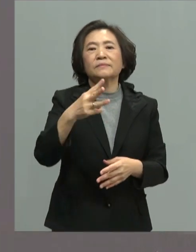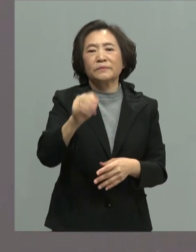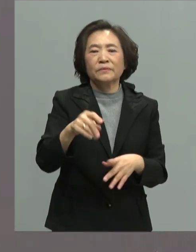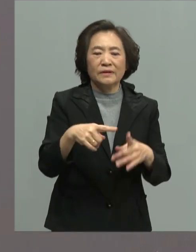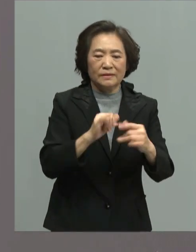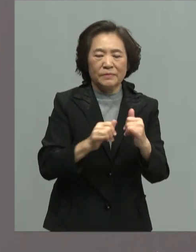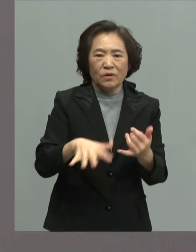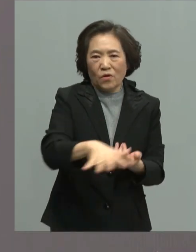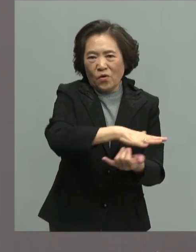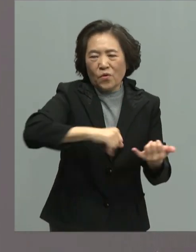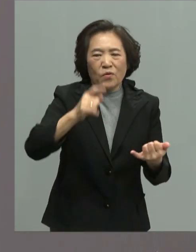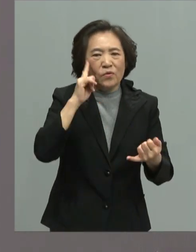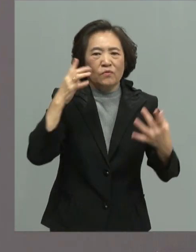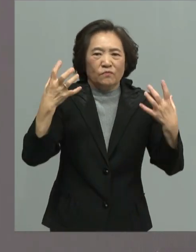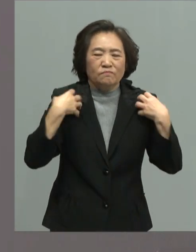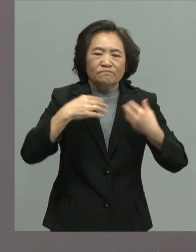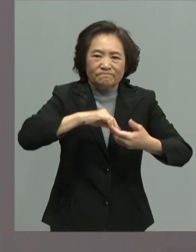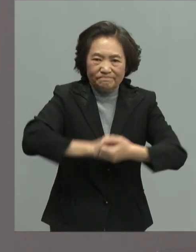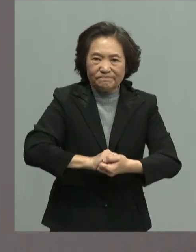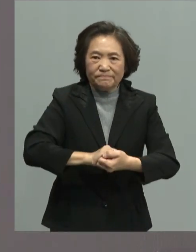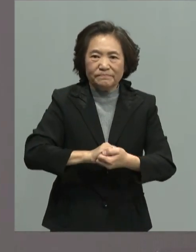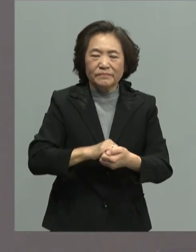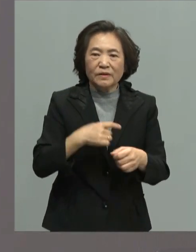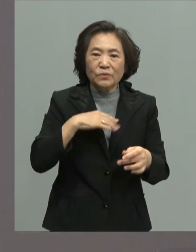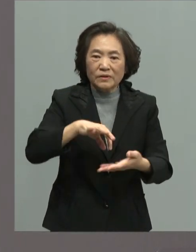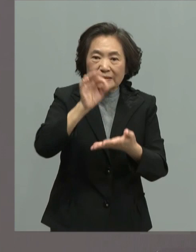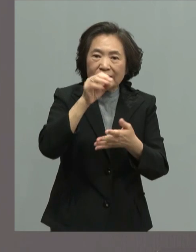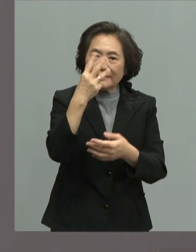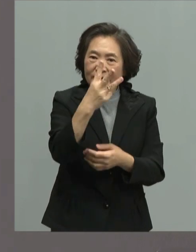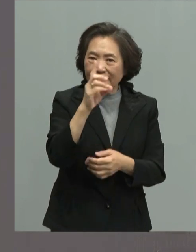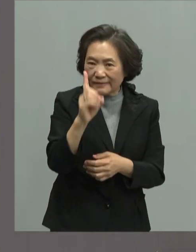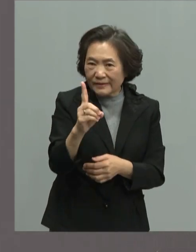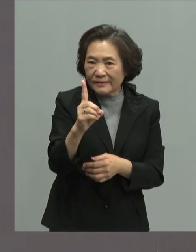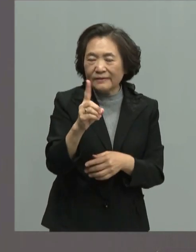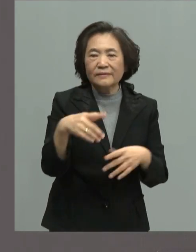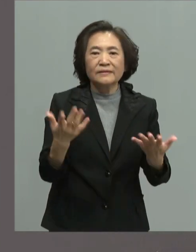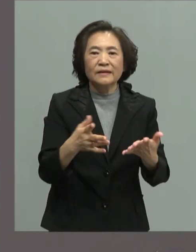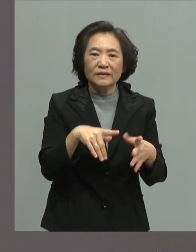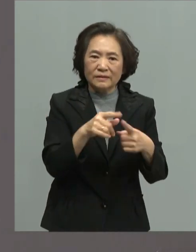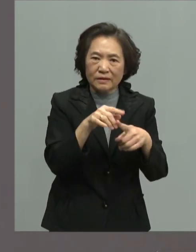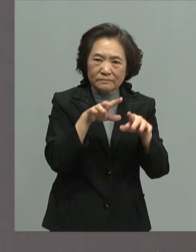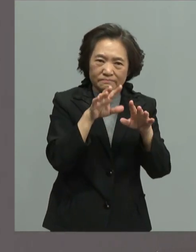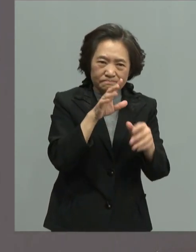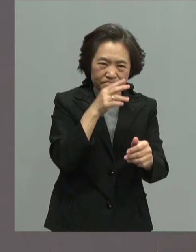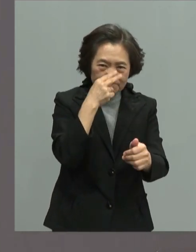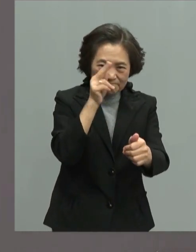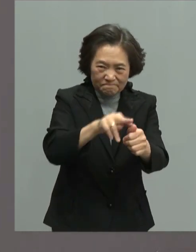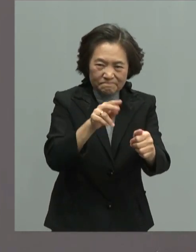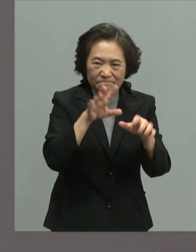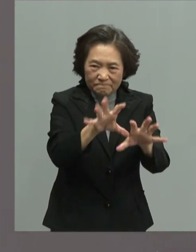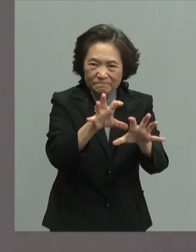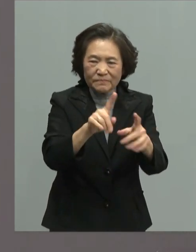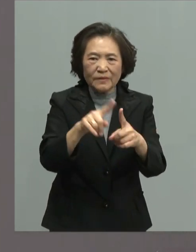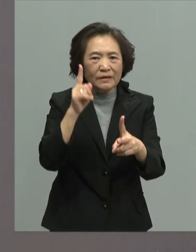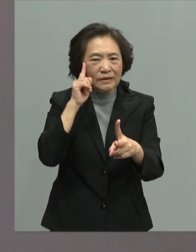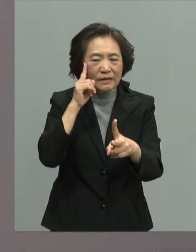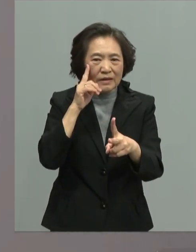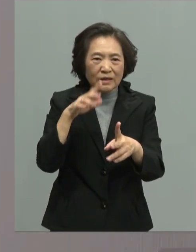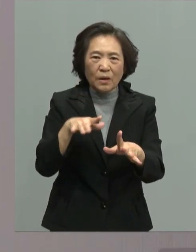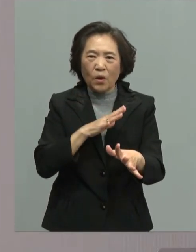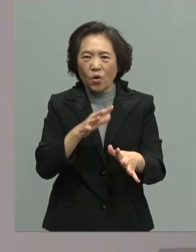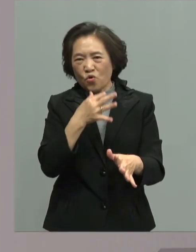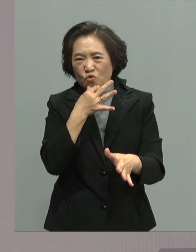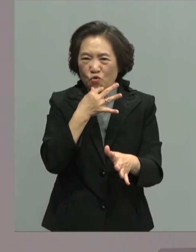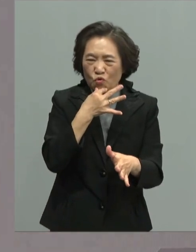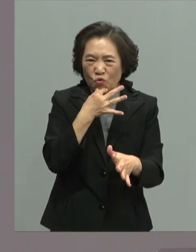我提出的是一个3D战略阻止对话降低冲突风险